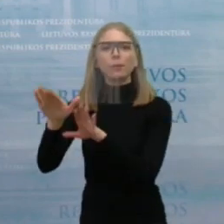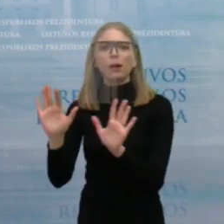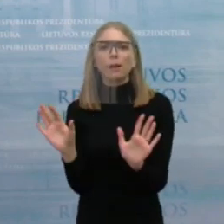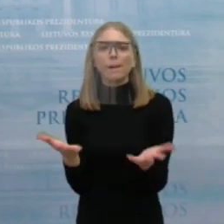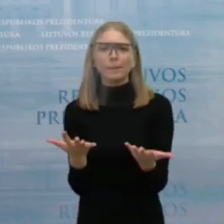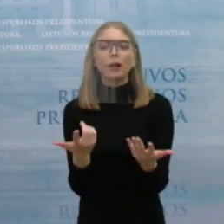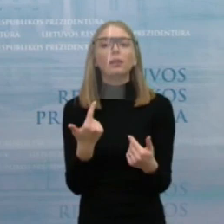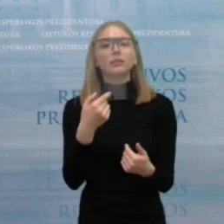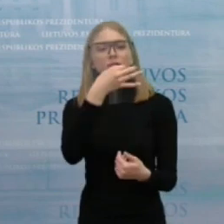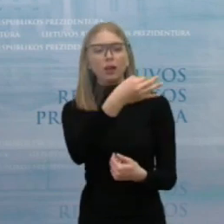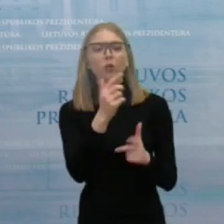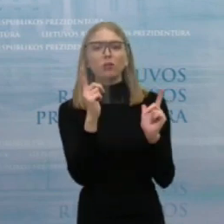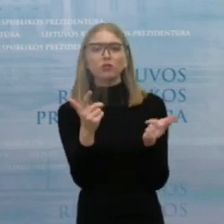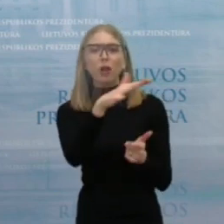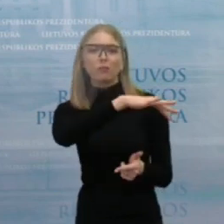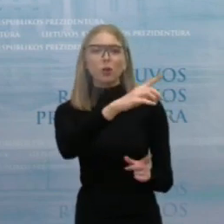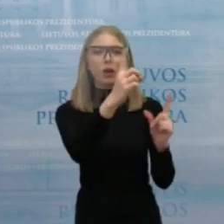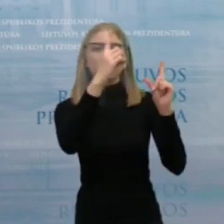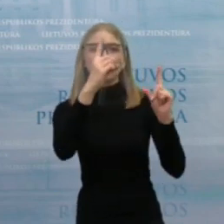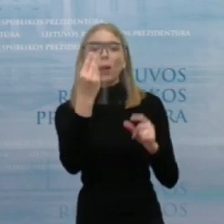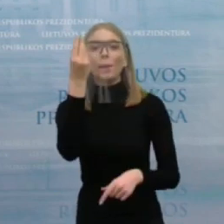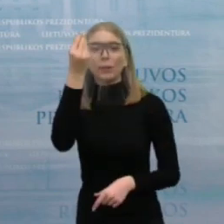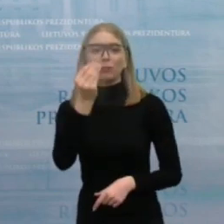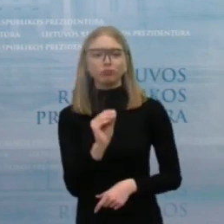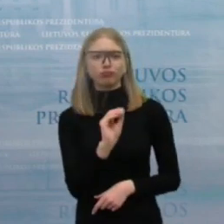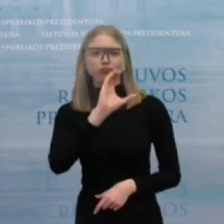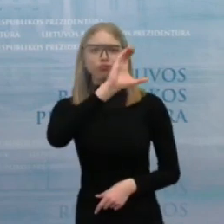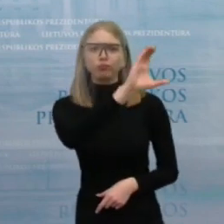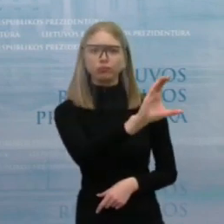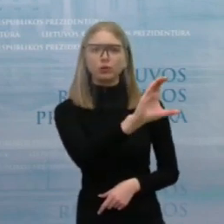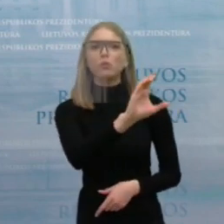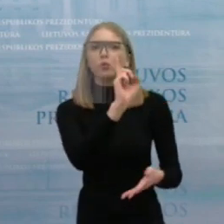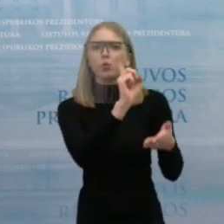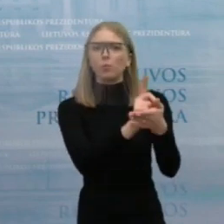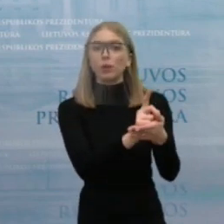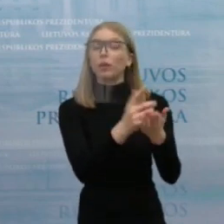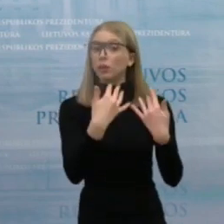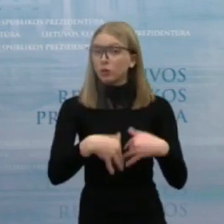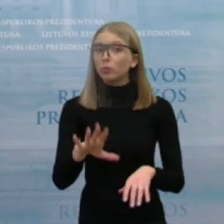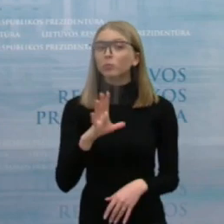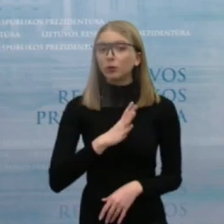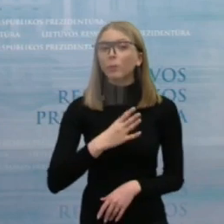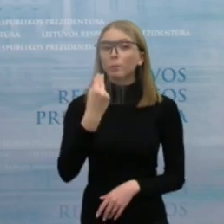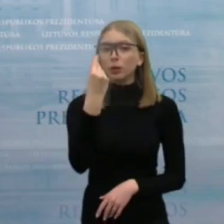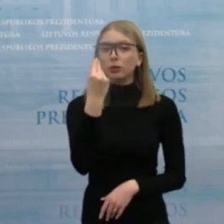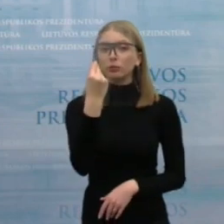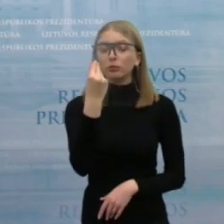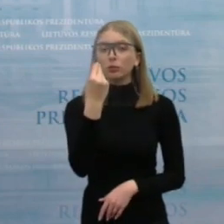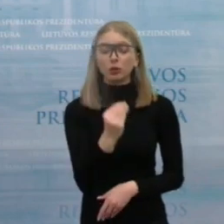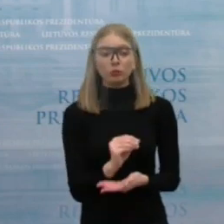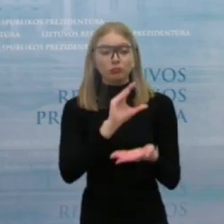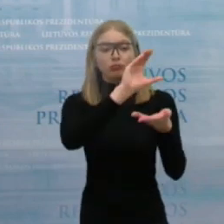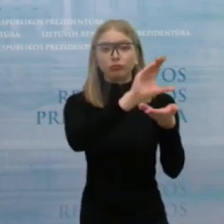daugiau finansavimo šios ryties. Tas ir buvo padaryta. Tai be abejo, dabar svarbu, kad tie pinigai būtų